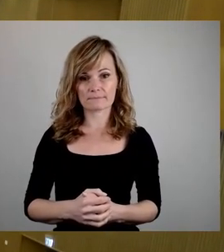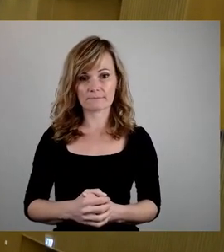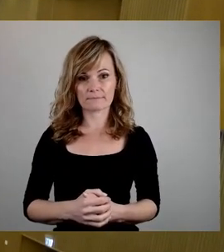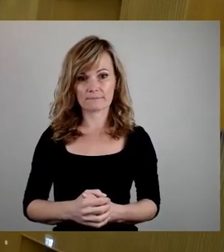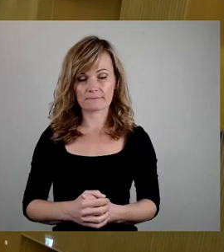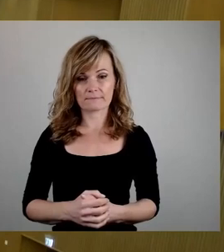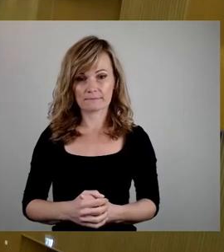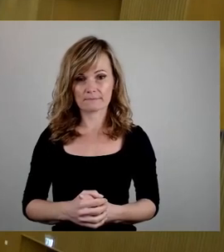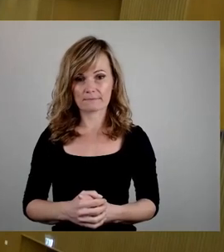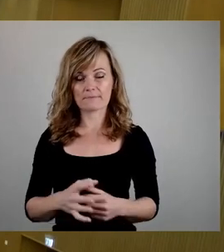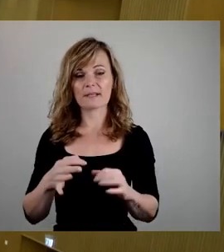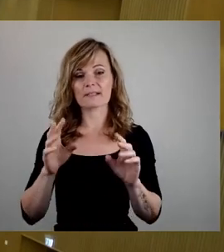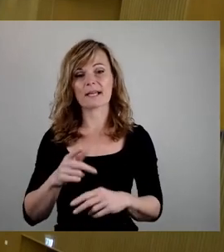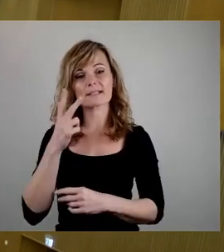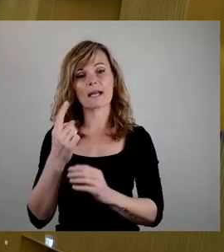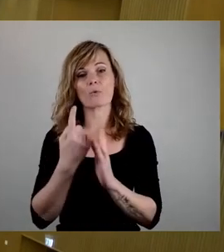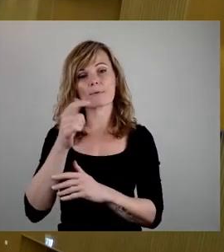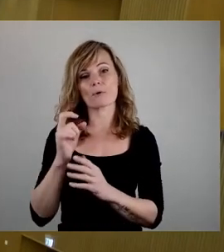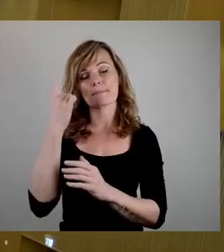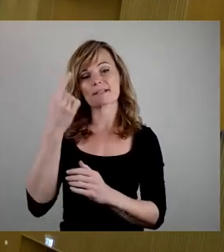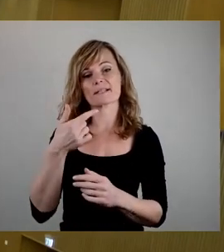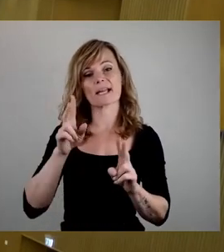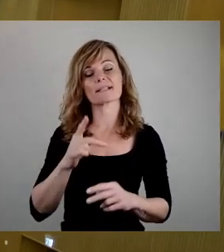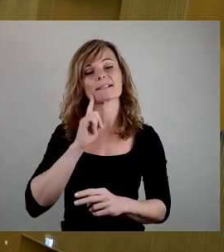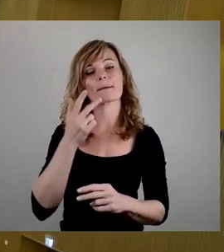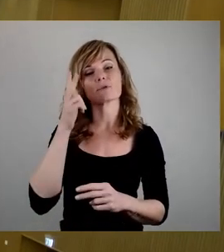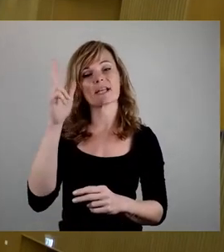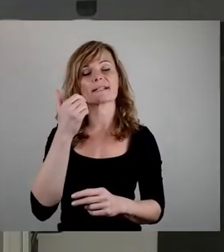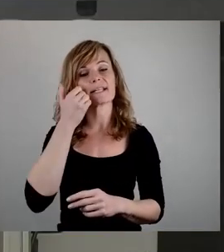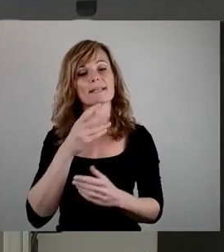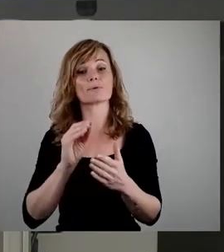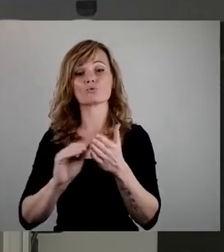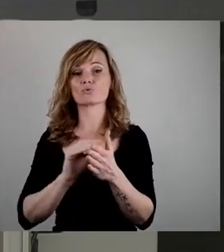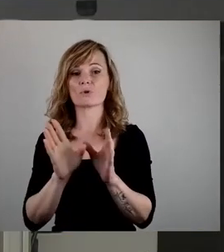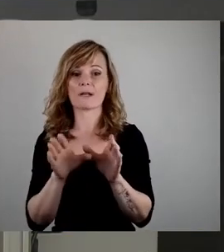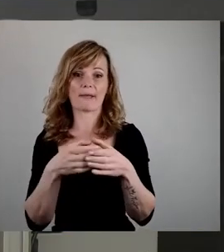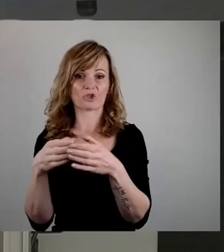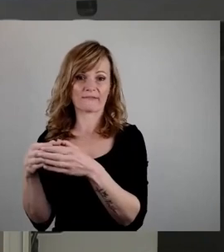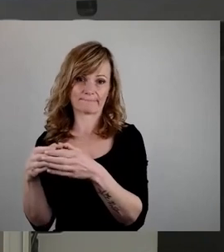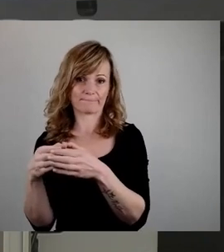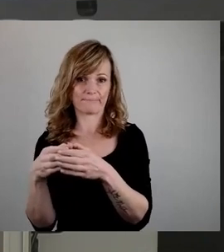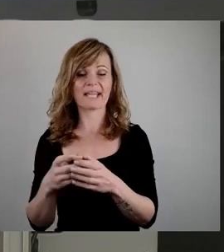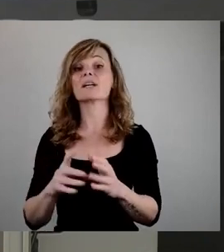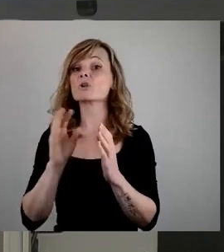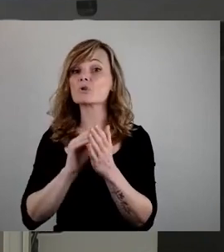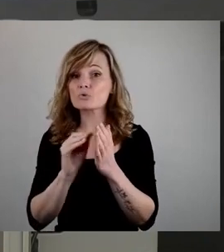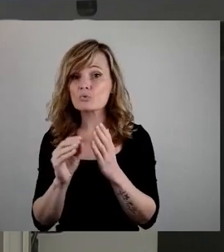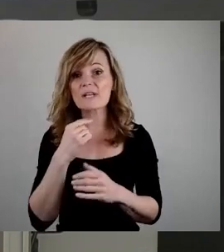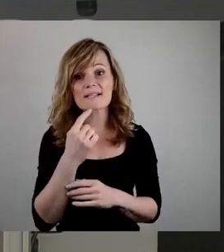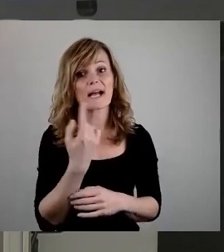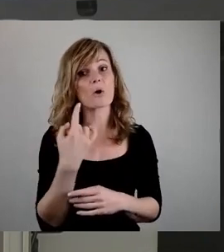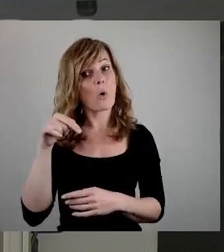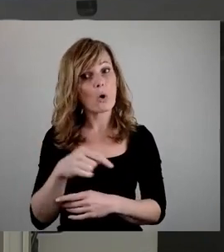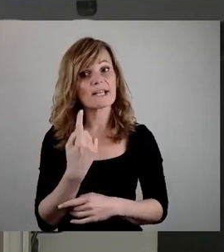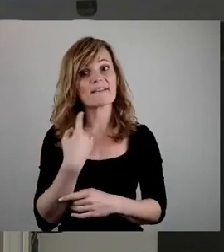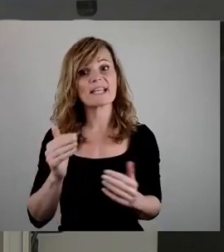Sehr geehrter Herr Oberbürgermeister, sehr geehrte Damen und Herren, liebe Schulgemeinschaften! In der Schule würde man sagen, wir sitzen heute nach,